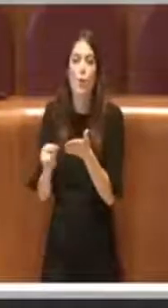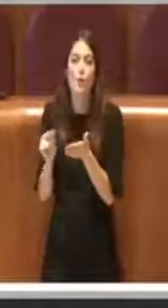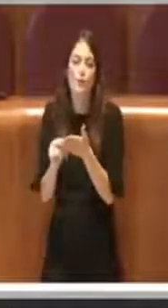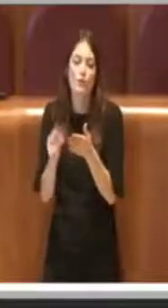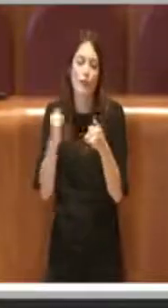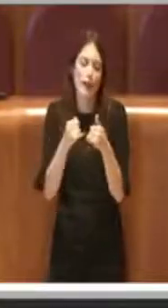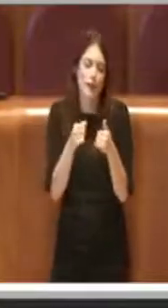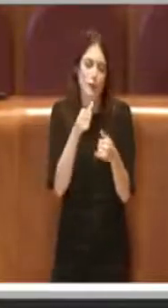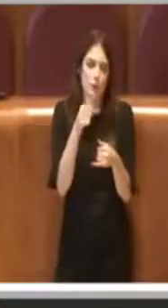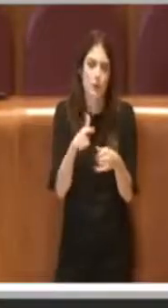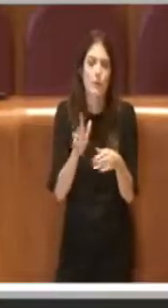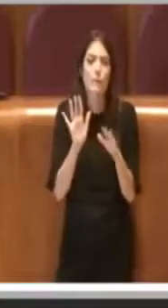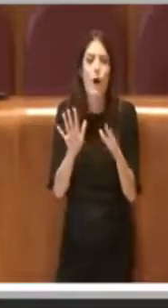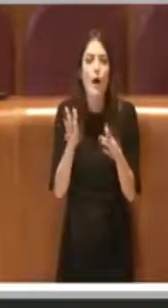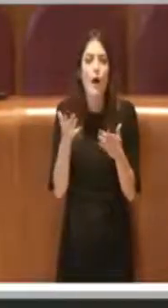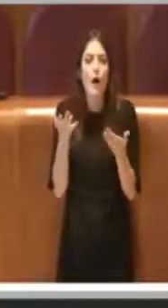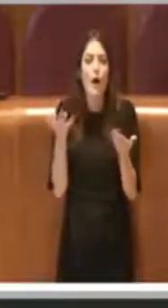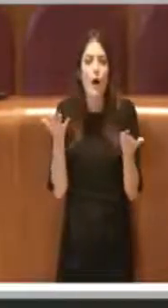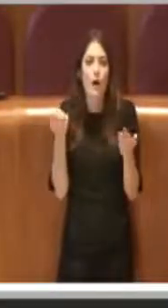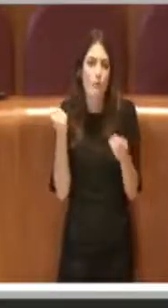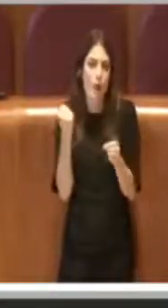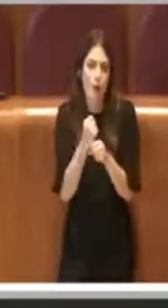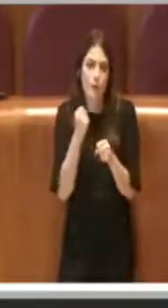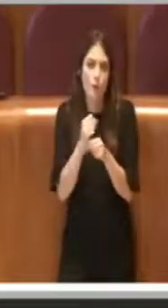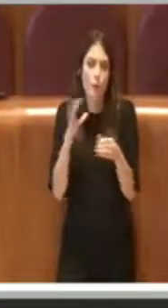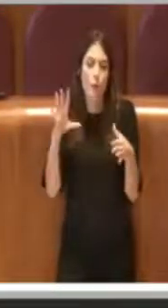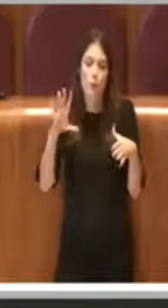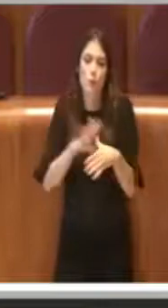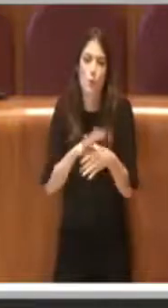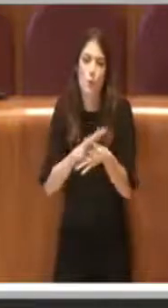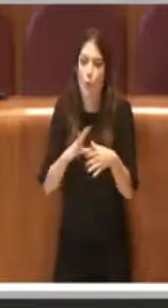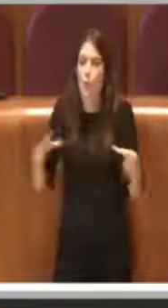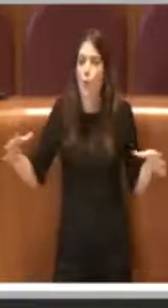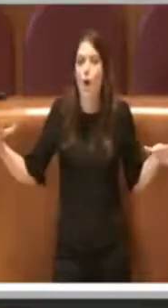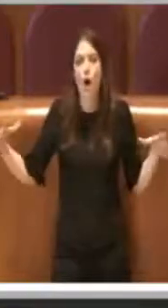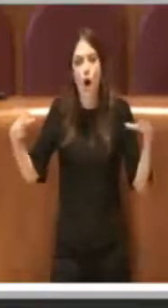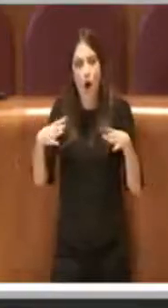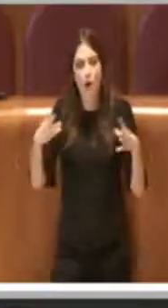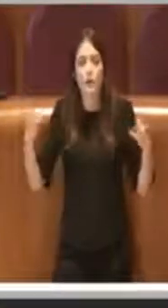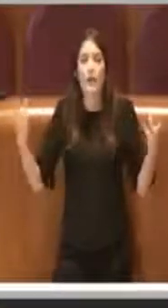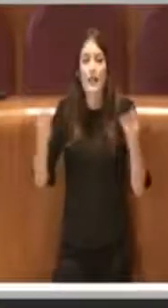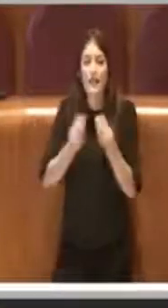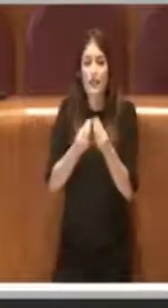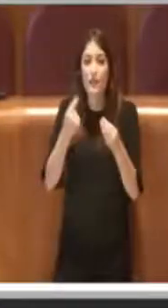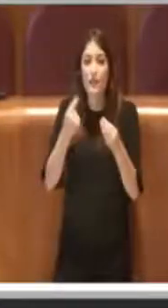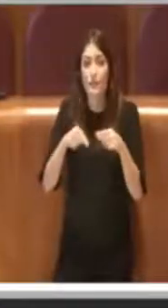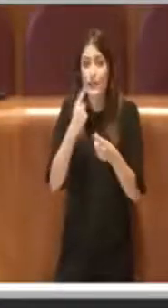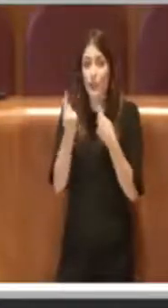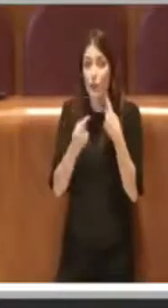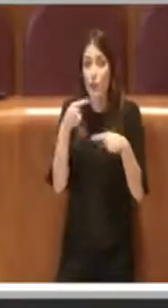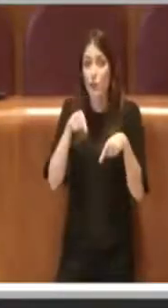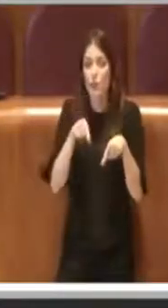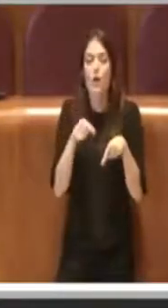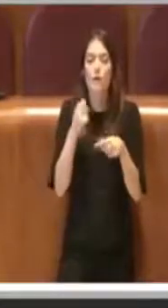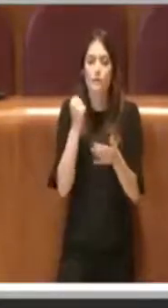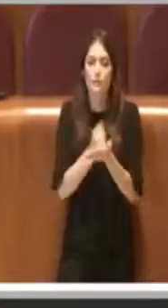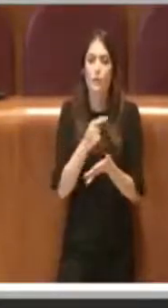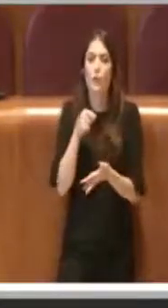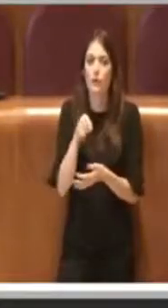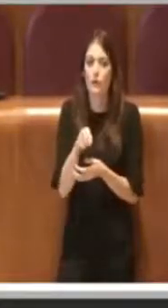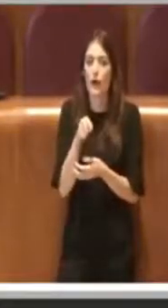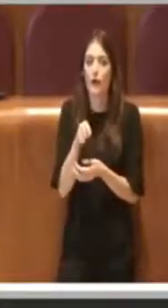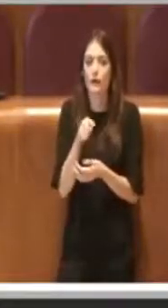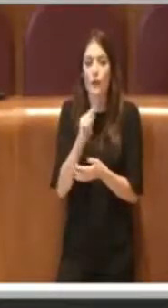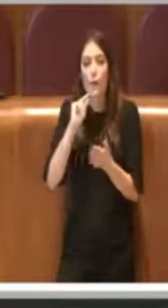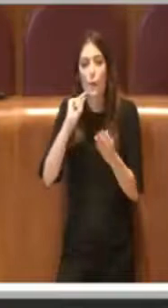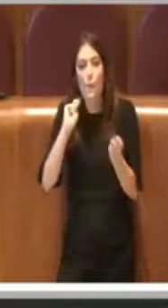però ci tengo a dire che è stato veramente un lavoro di squadra che in un contesto così importante, comunque fare anche una modifica